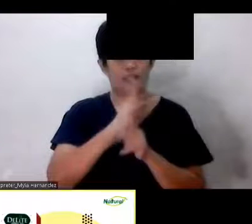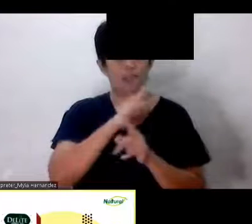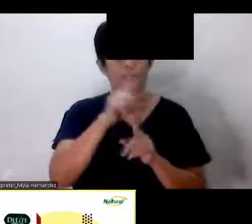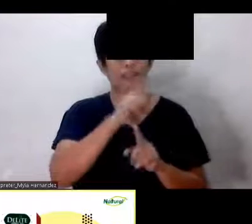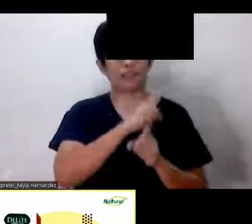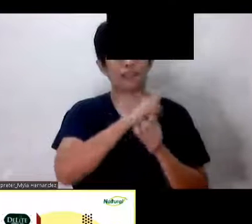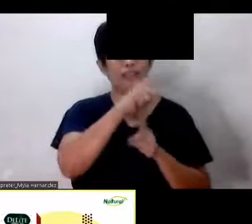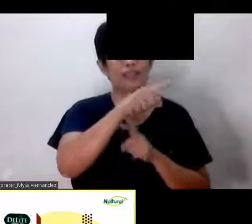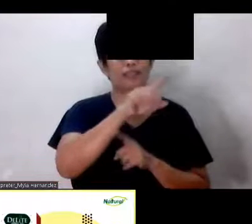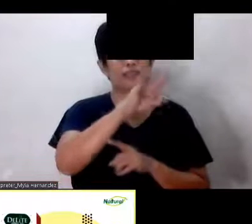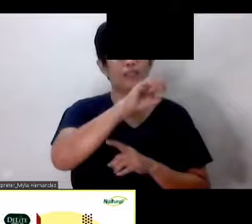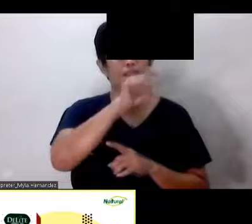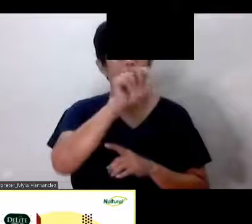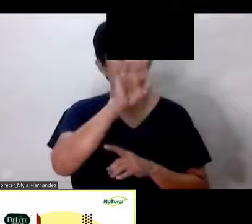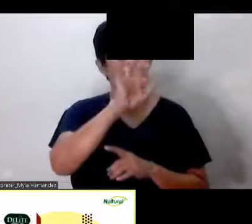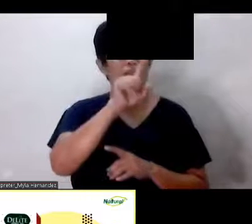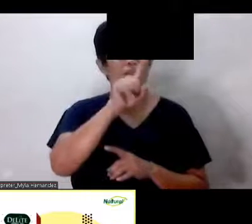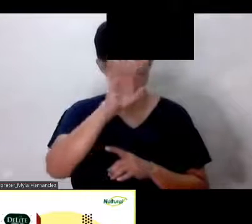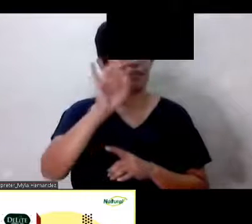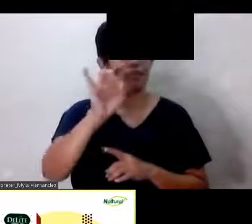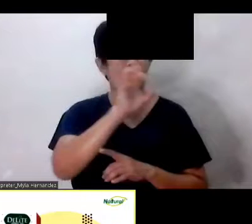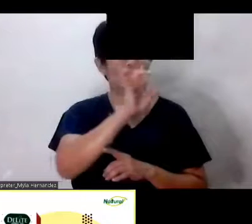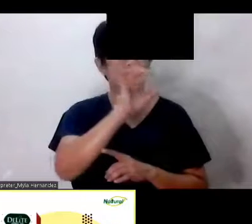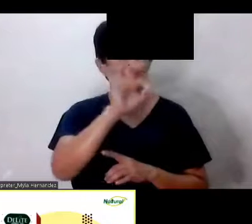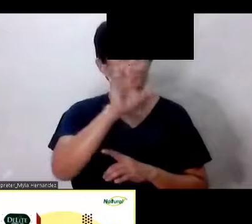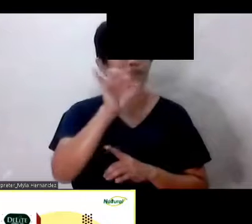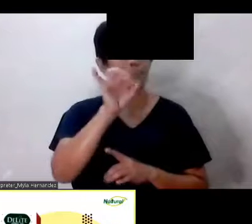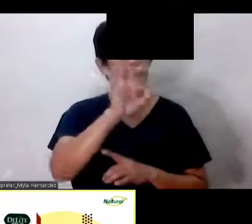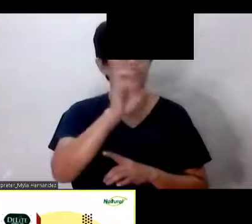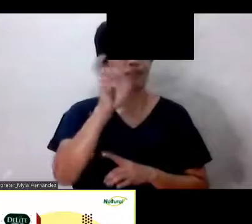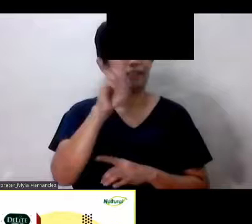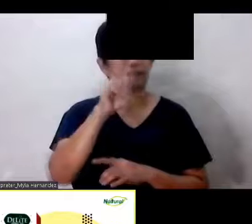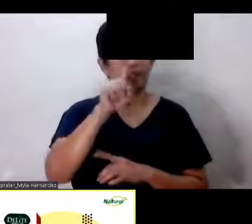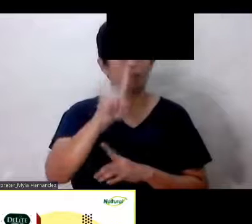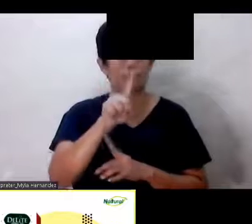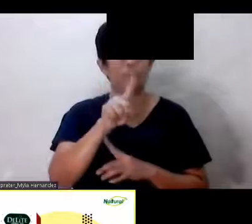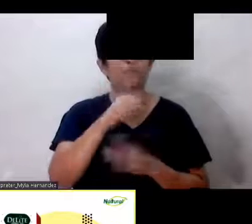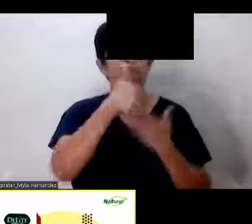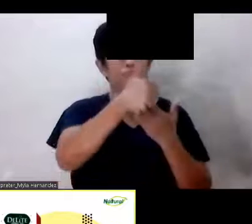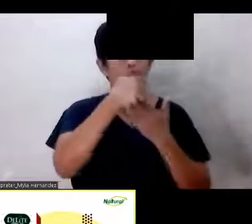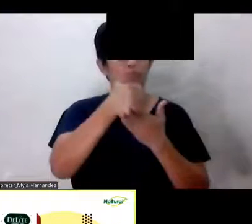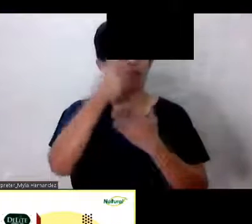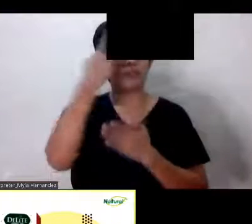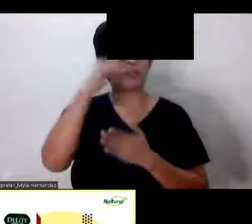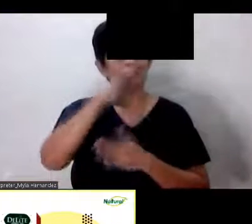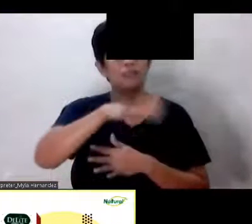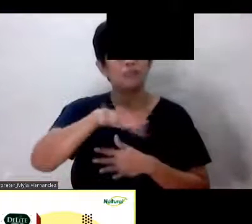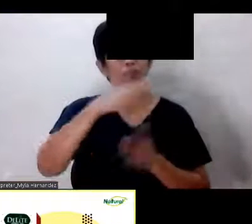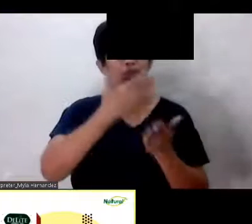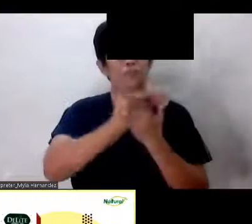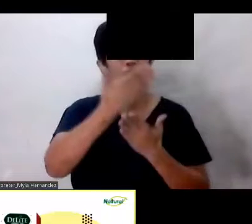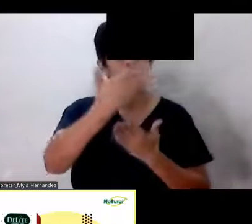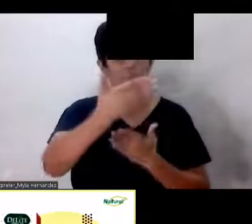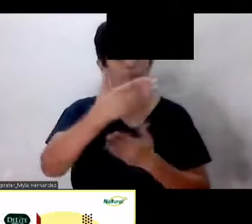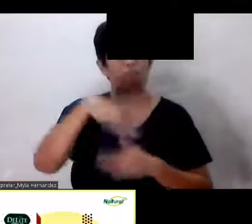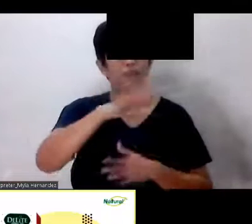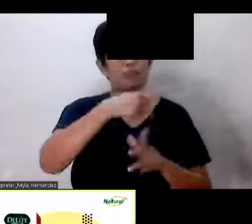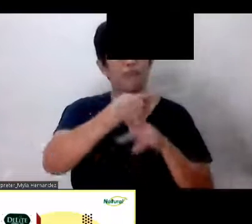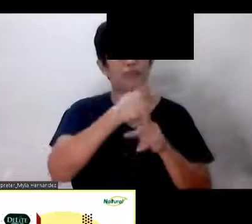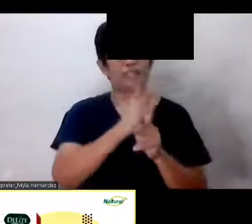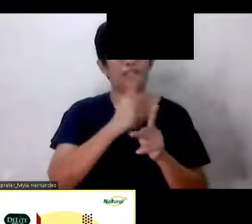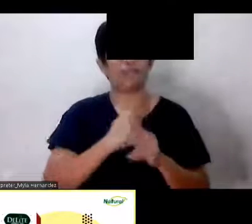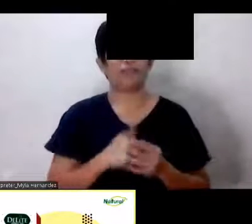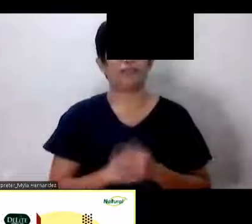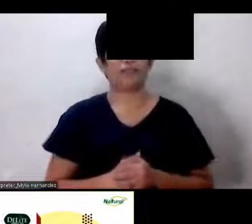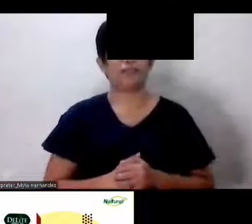0918-8989601 At tutulungan po namin kayo Para makapagbili Nang aming mga produkto Yes